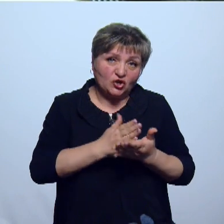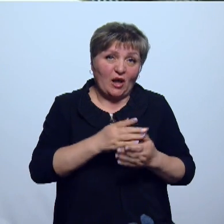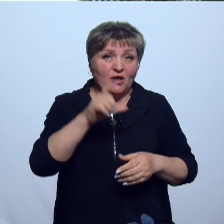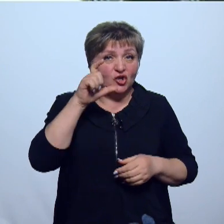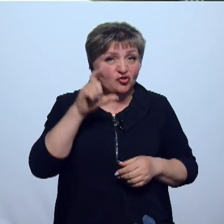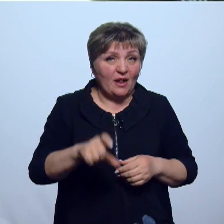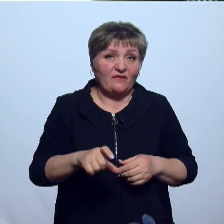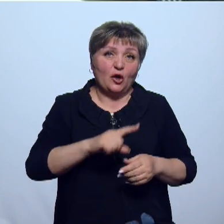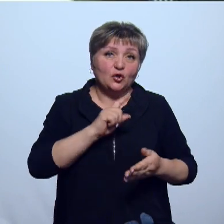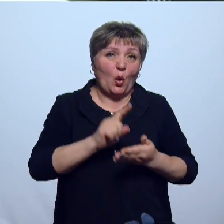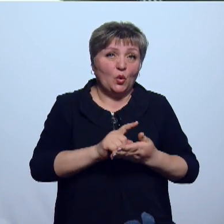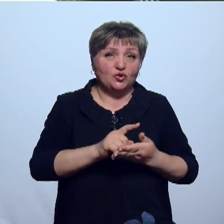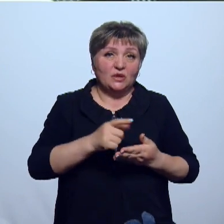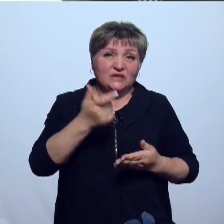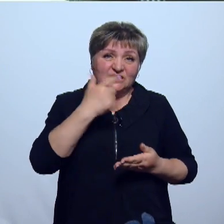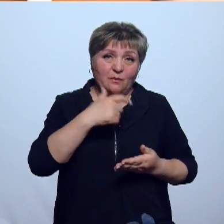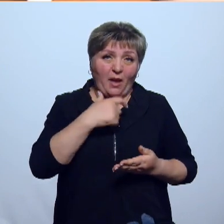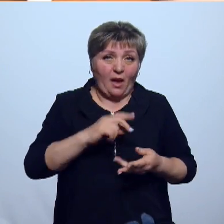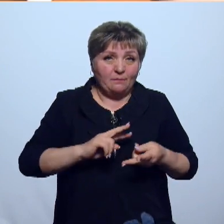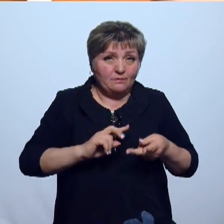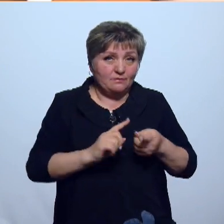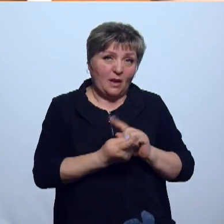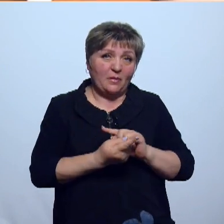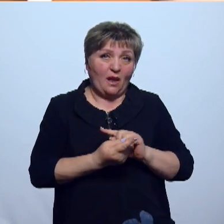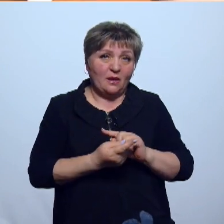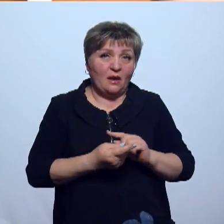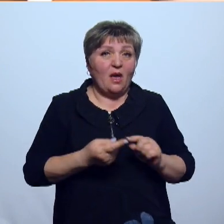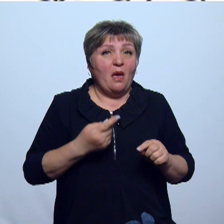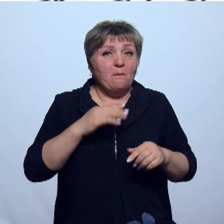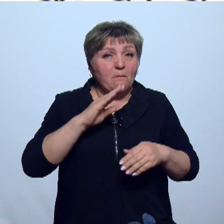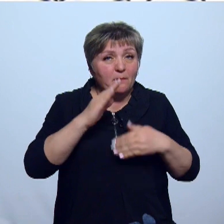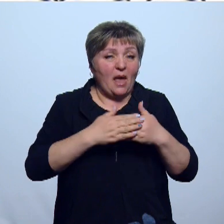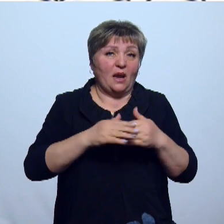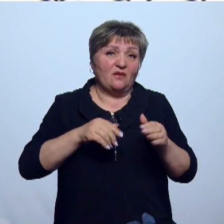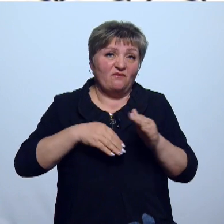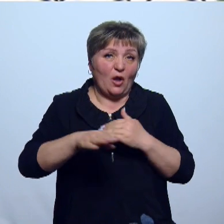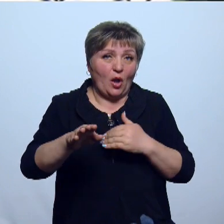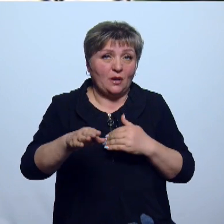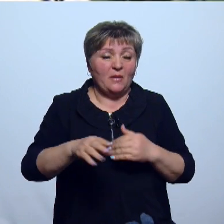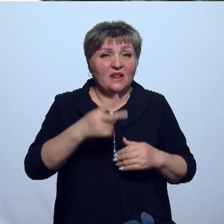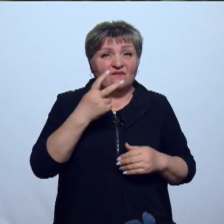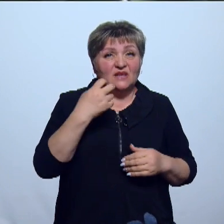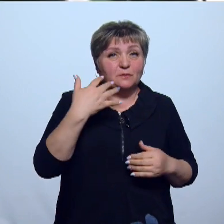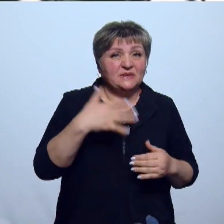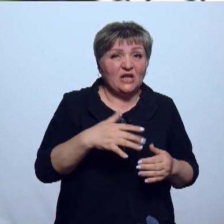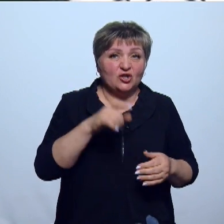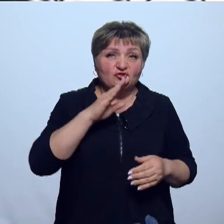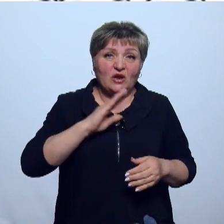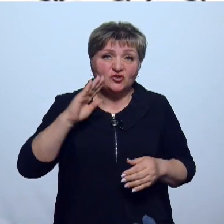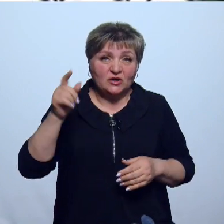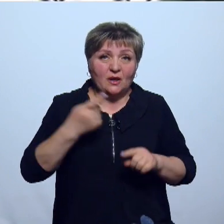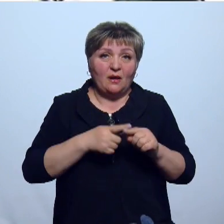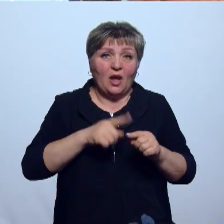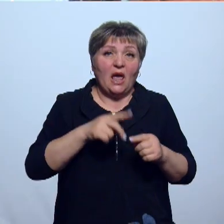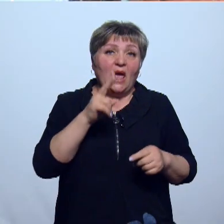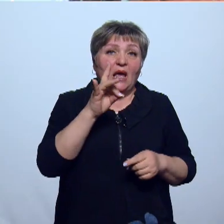Человек все равно должен немножко себя переформатировать перед выходом. 260 женщин-рецидивисток со всей России